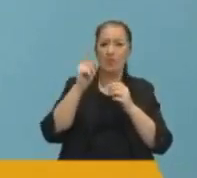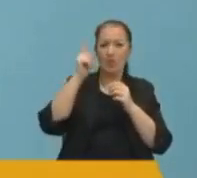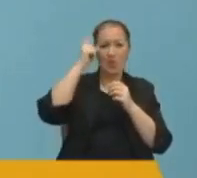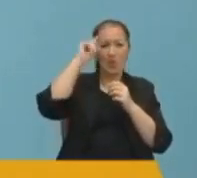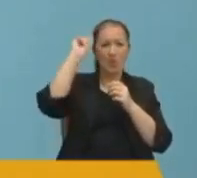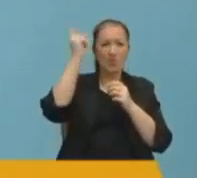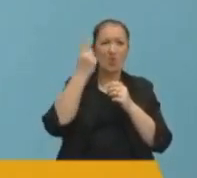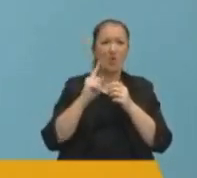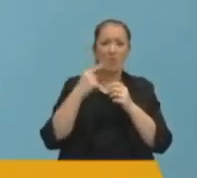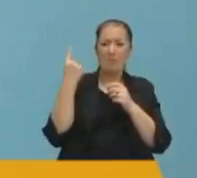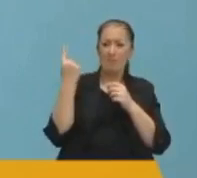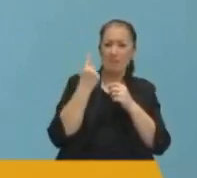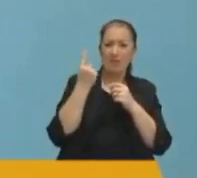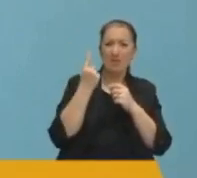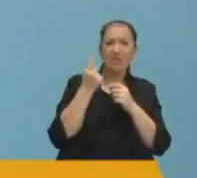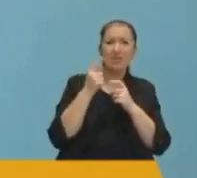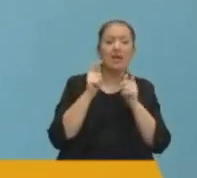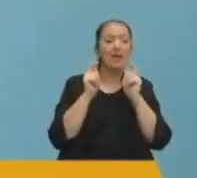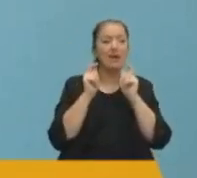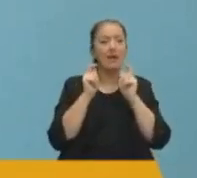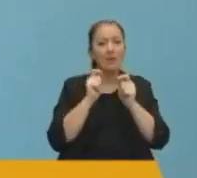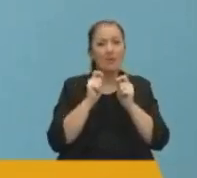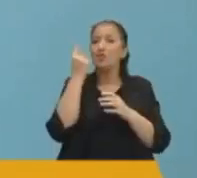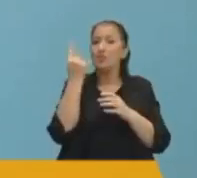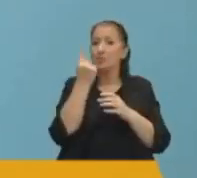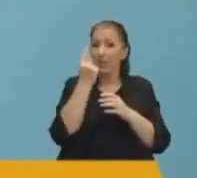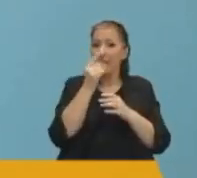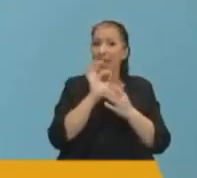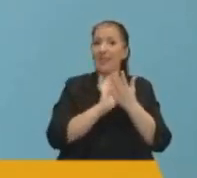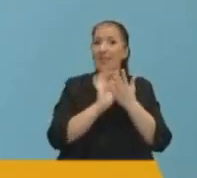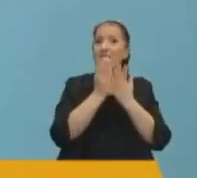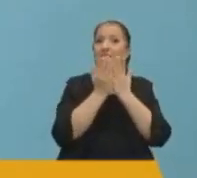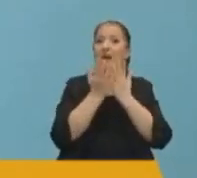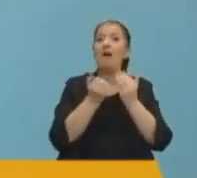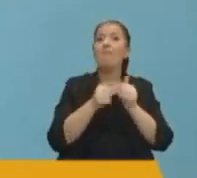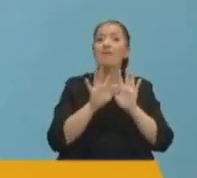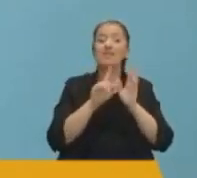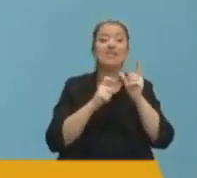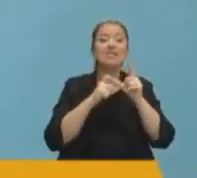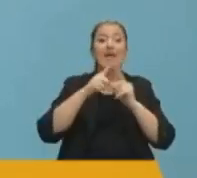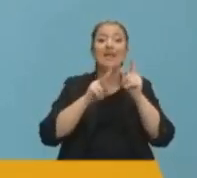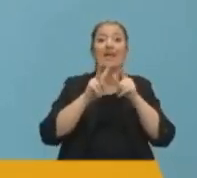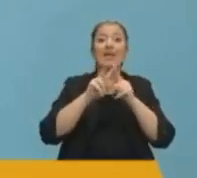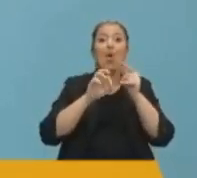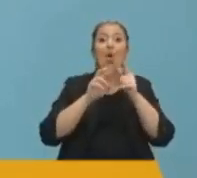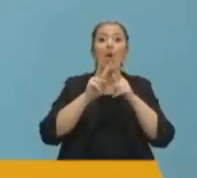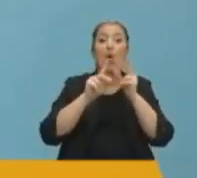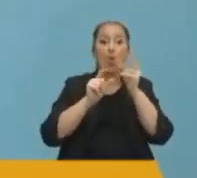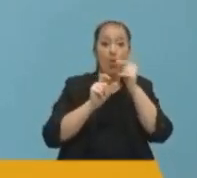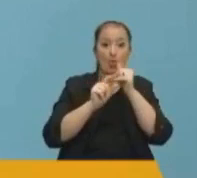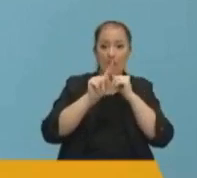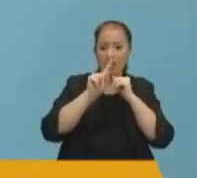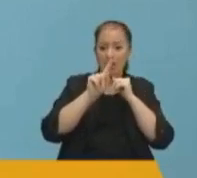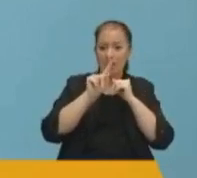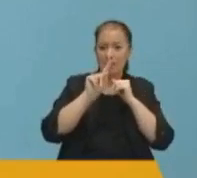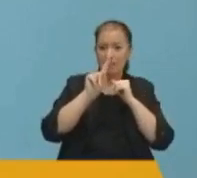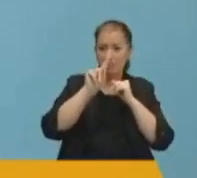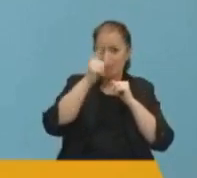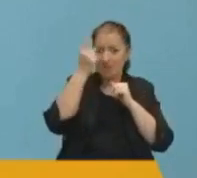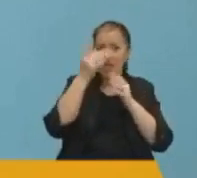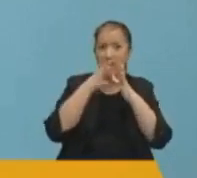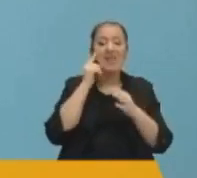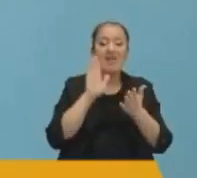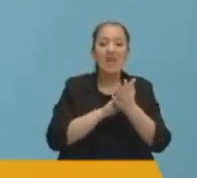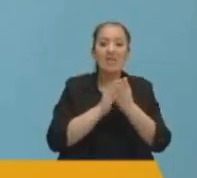dayatan bir anlayışın yapıp ettiklerinden hiç mi ders çıkartmazsınız? İsmet İnönü'nün bizzat hazırlattığı ve devlet yayınlarından çıkan 10.